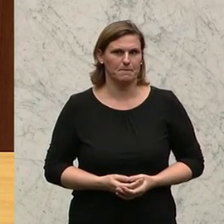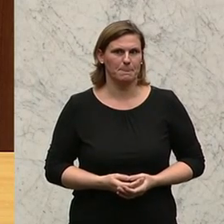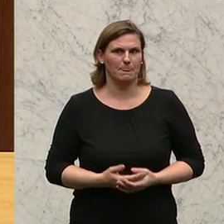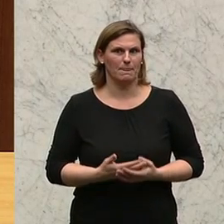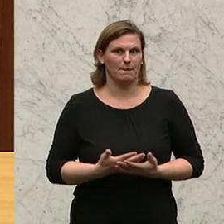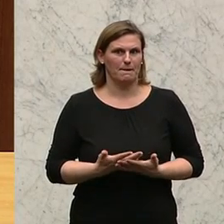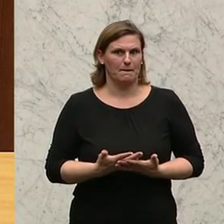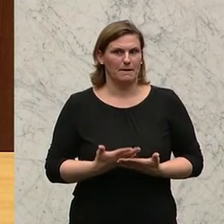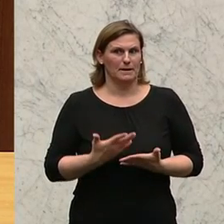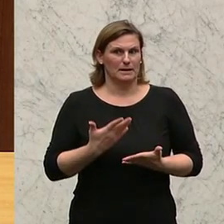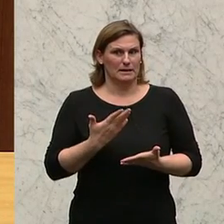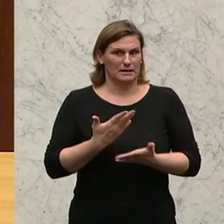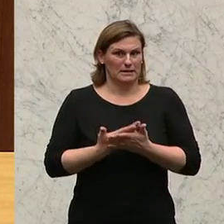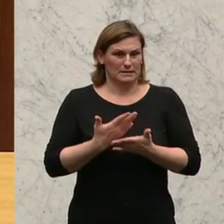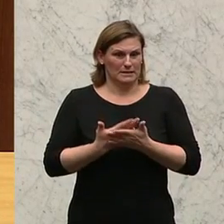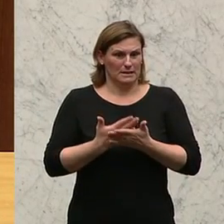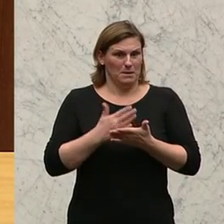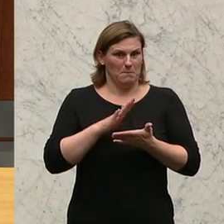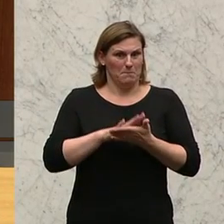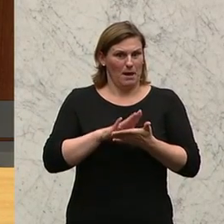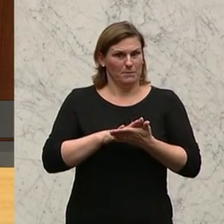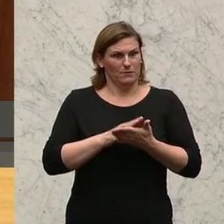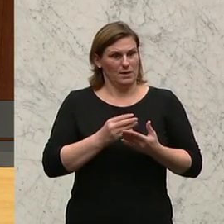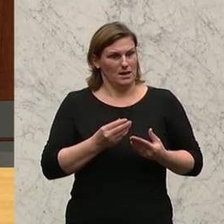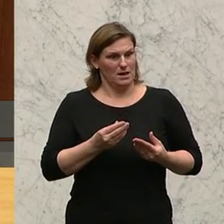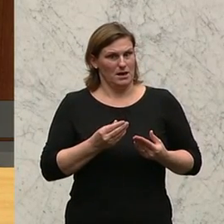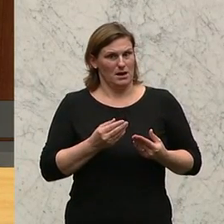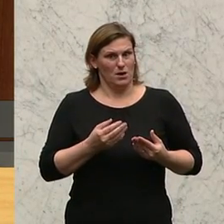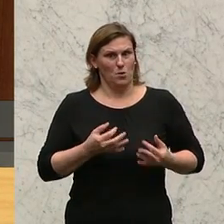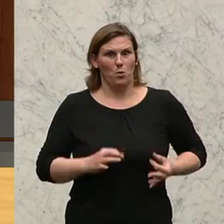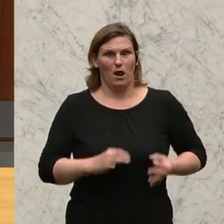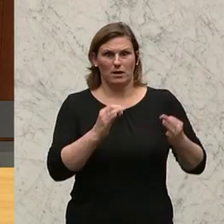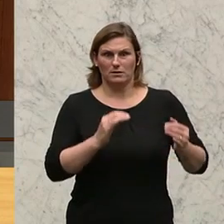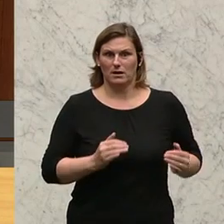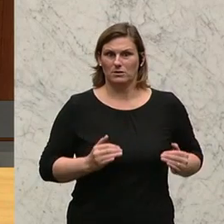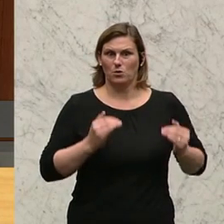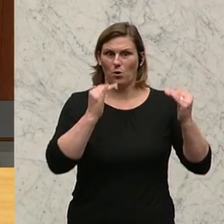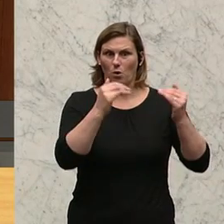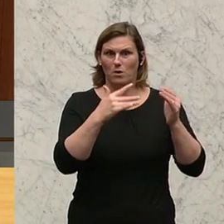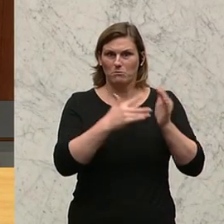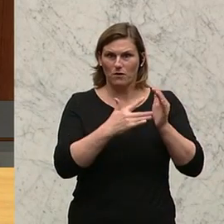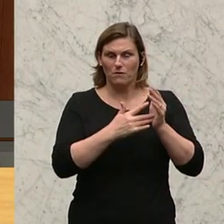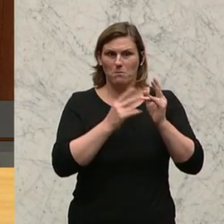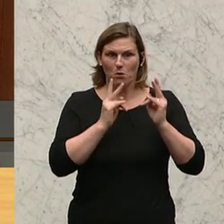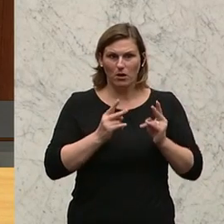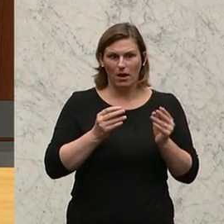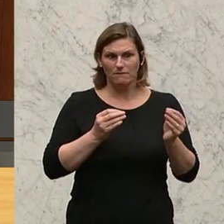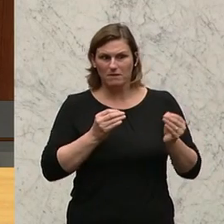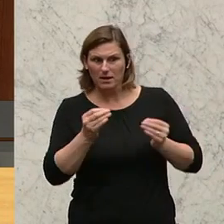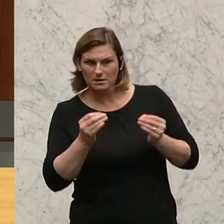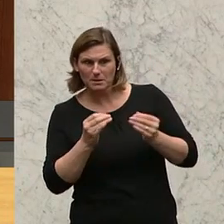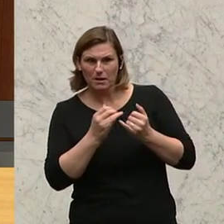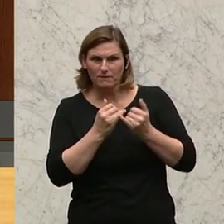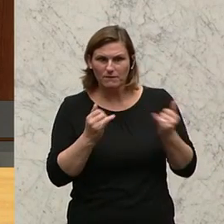geschätzten Damen und Herren, die Beibehaltung der hohen Qualität, der Prüftätigkeit der Volksanwaltschaft sowie der